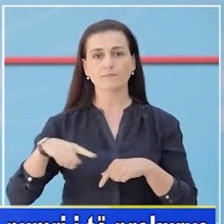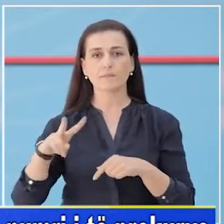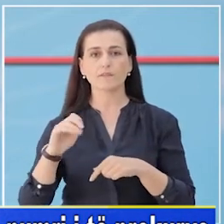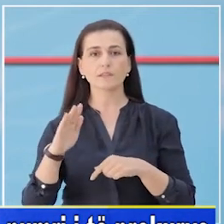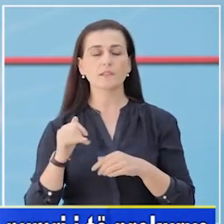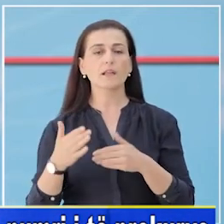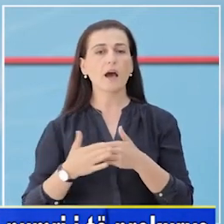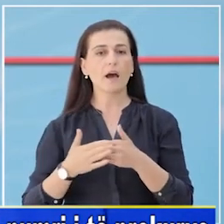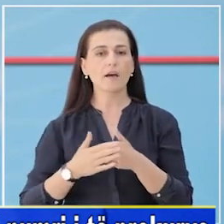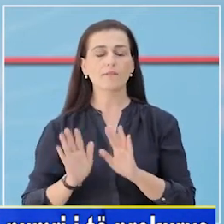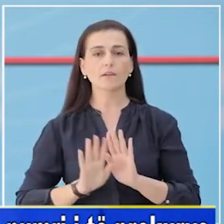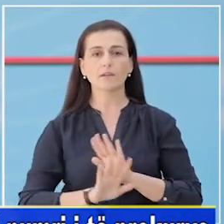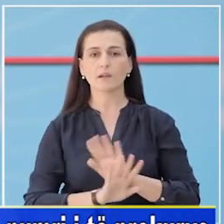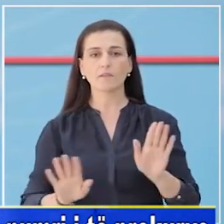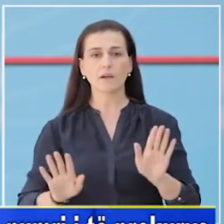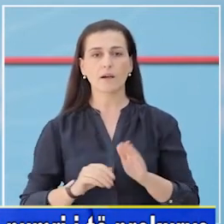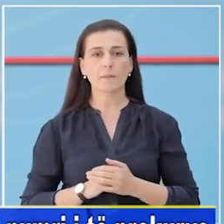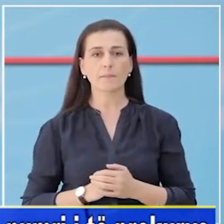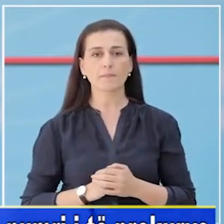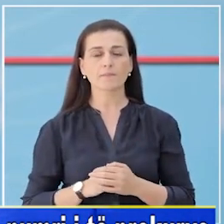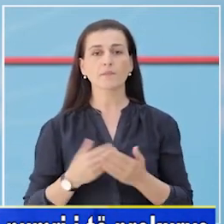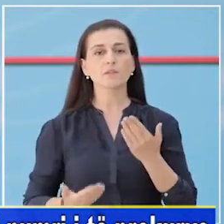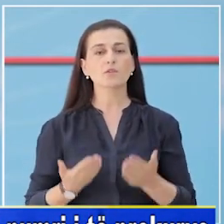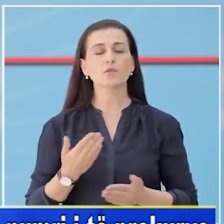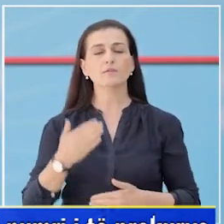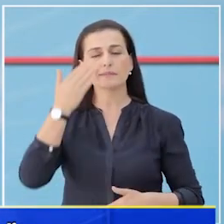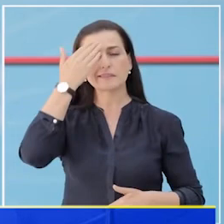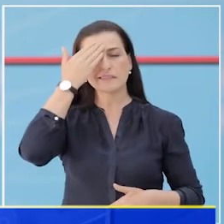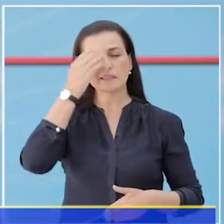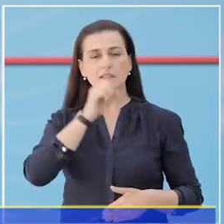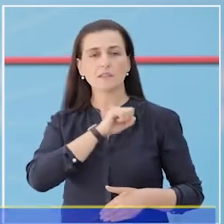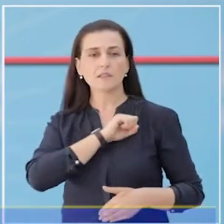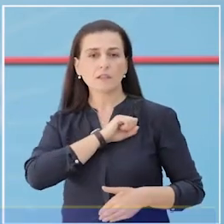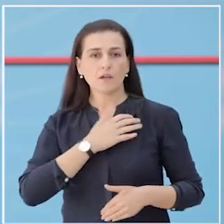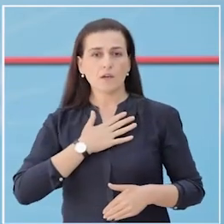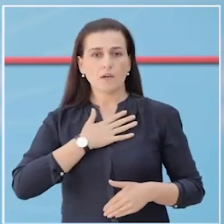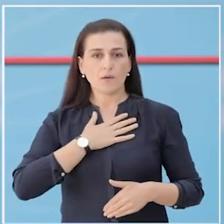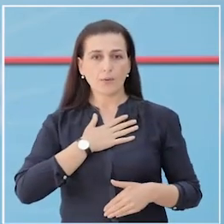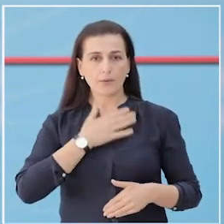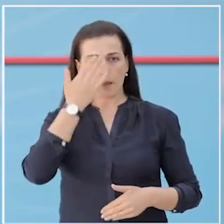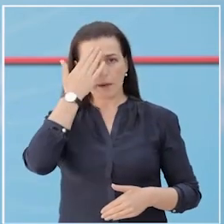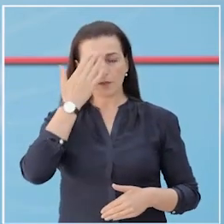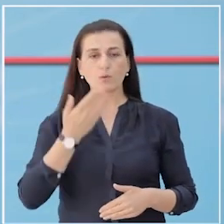shmangur vizitat të këto aformit për gjithdo loj arsye. Nëse keni shenja të sëmundjes COVID-19...